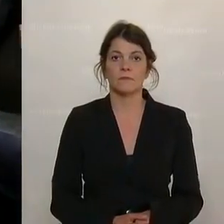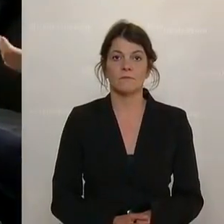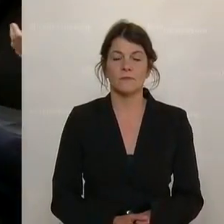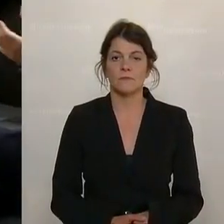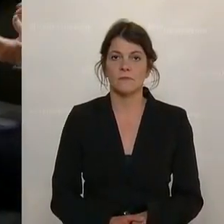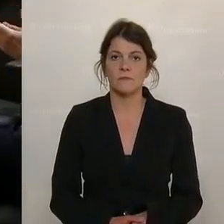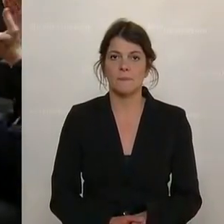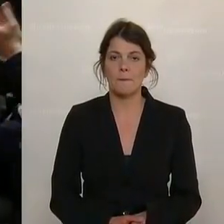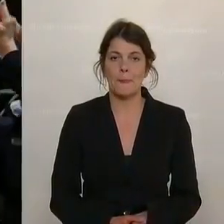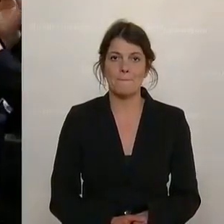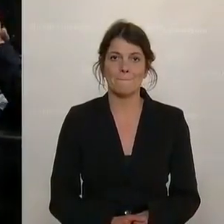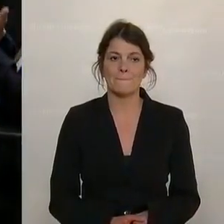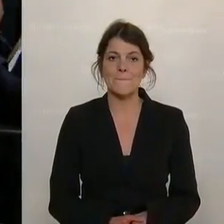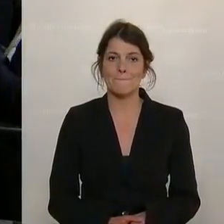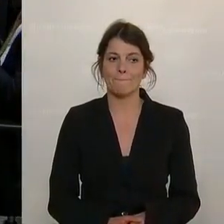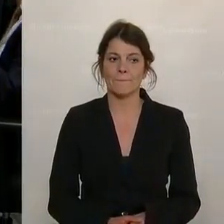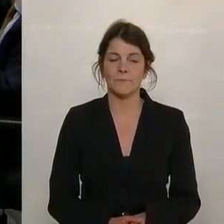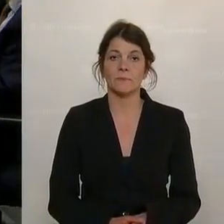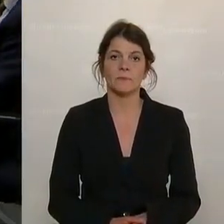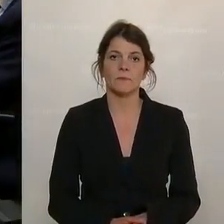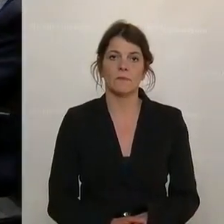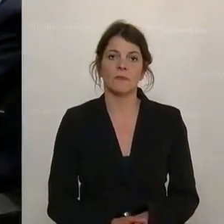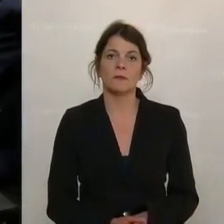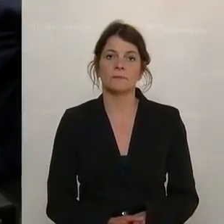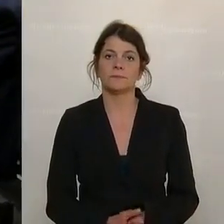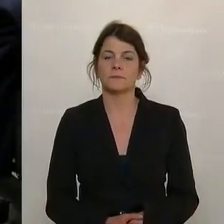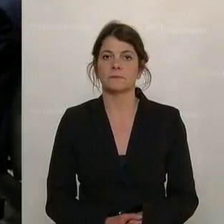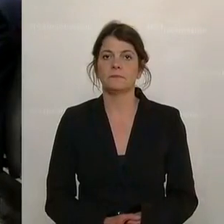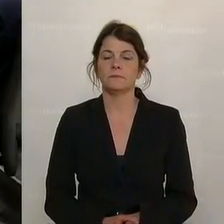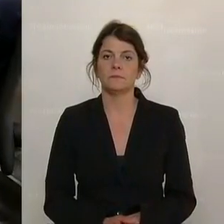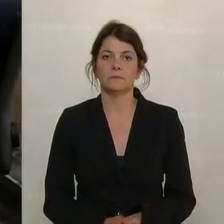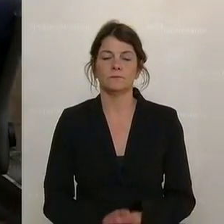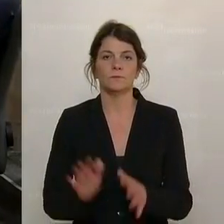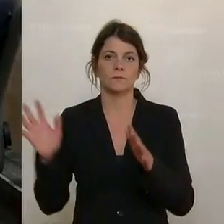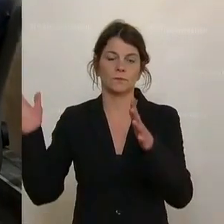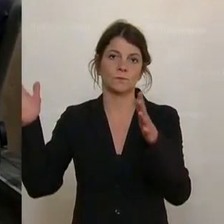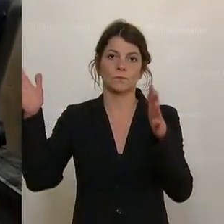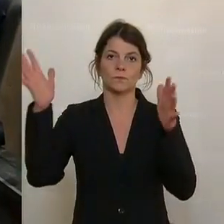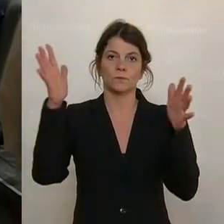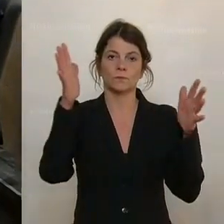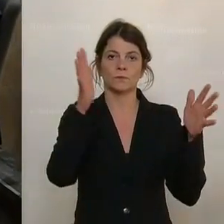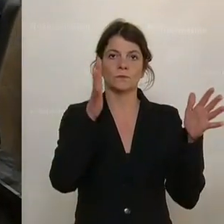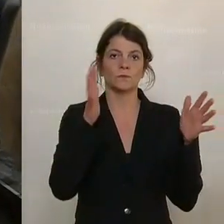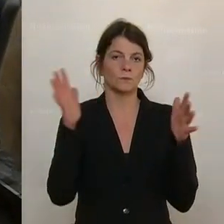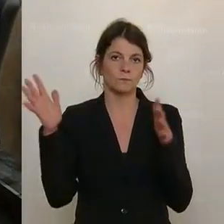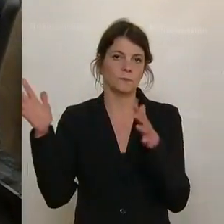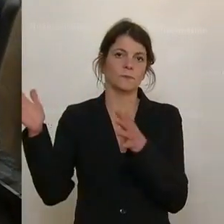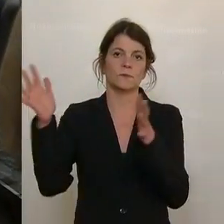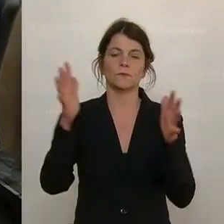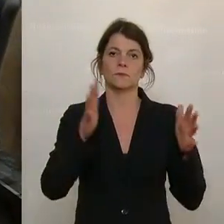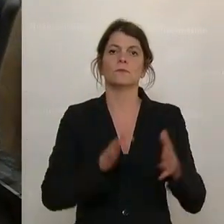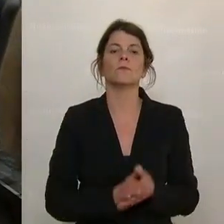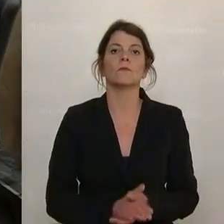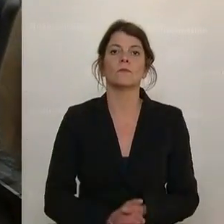außerdem der Brandstifter bei diesen Demonstrationen gewesen. Hier würde generell das Versammlungsrecht und der Protest der Bürger